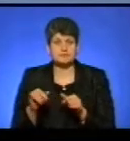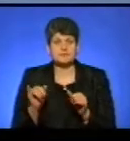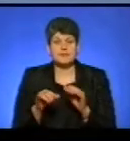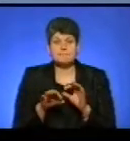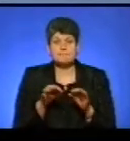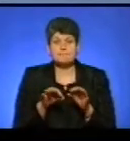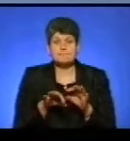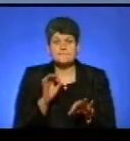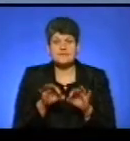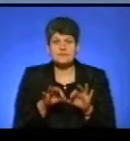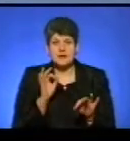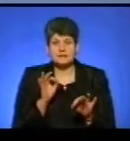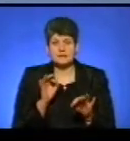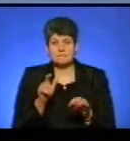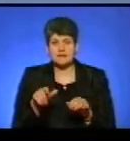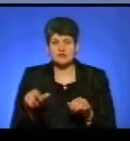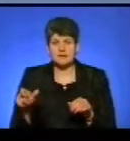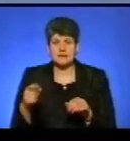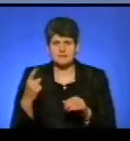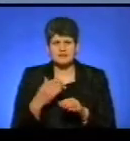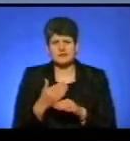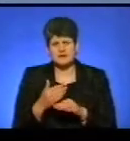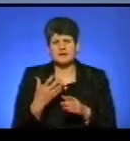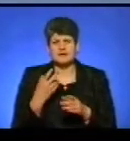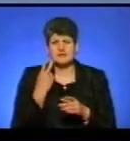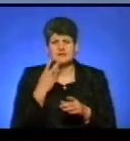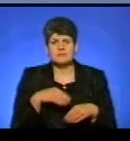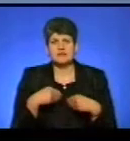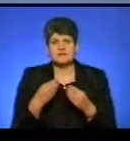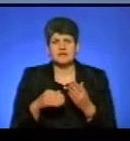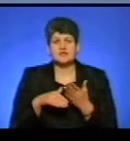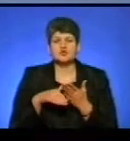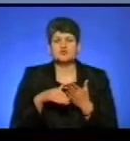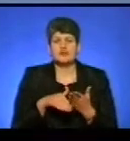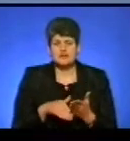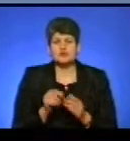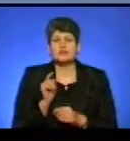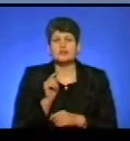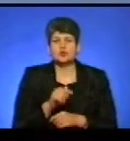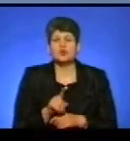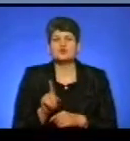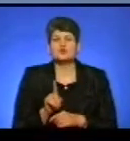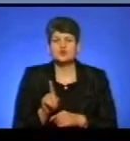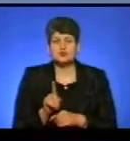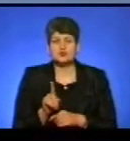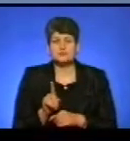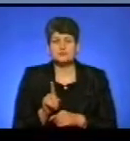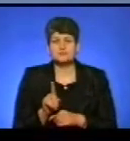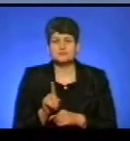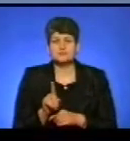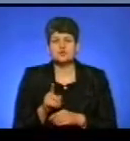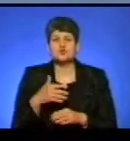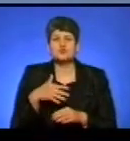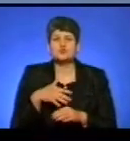підібрати адмінперсонал. На перших стадіях всі передавали ці субвенції для того, щоб, перш за все,